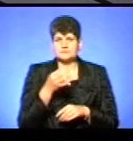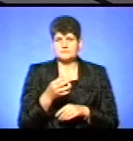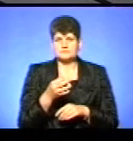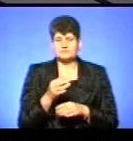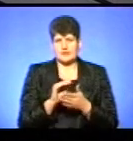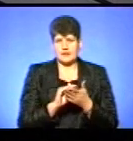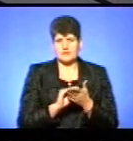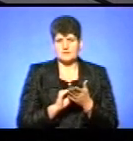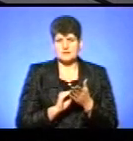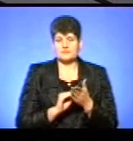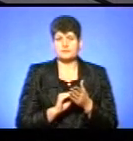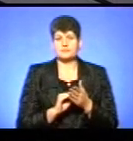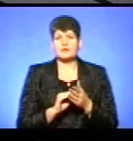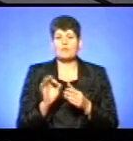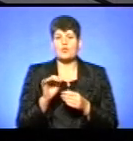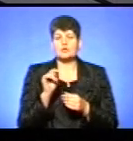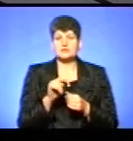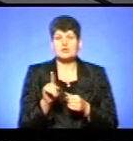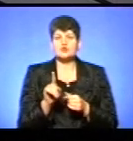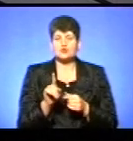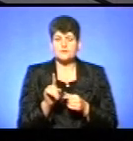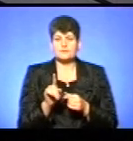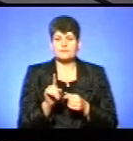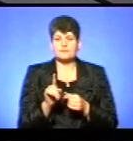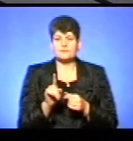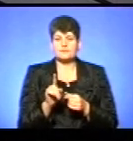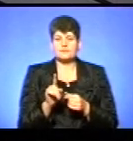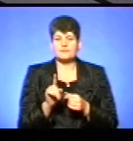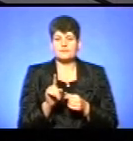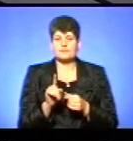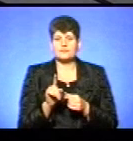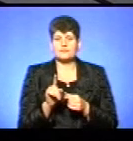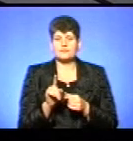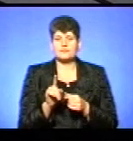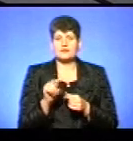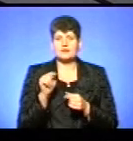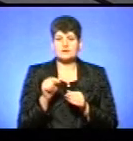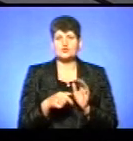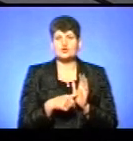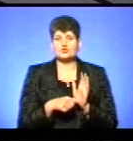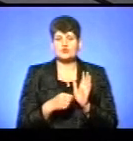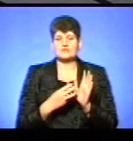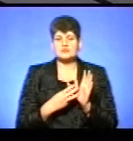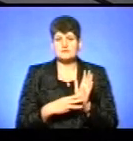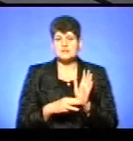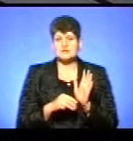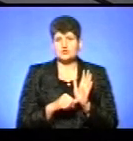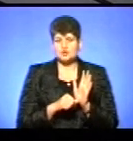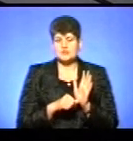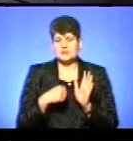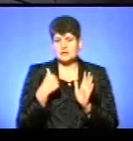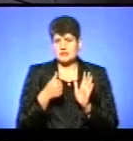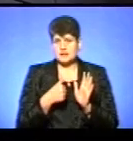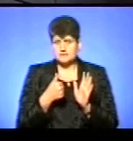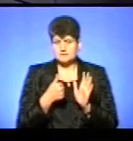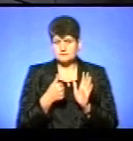чи написав у цьому томосі, про те, що 1686 рік, і